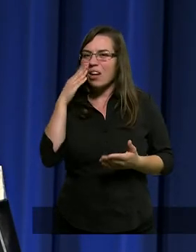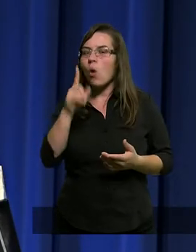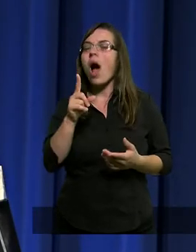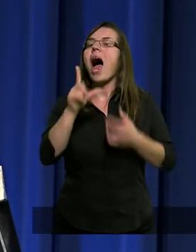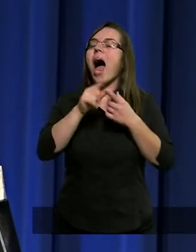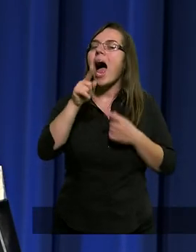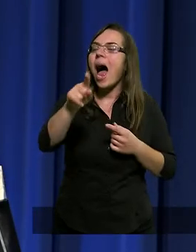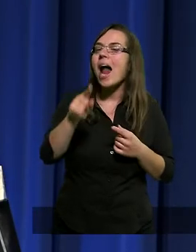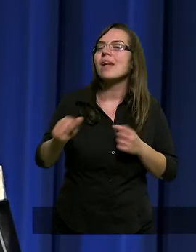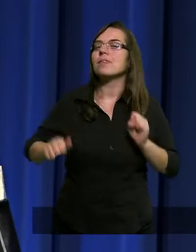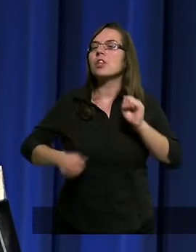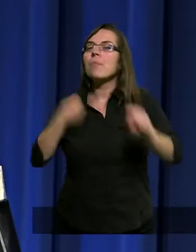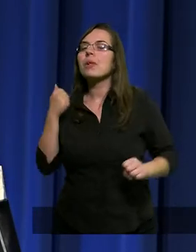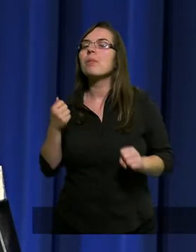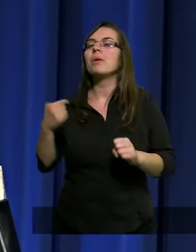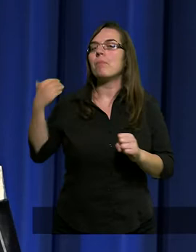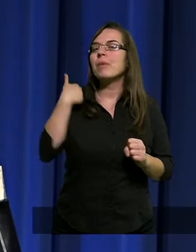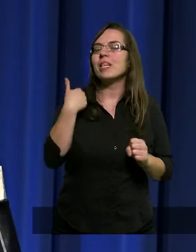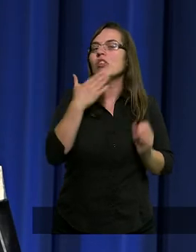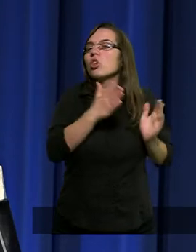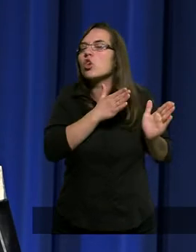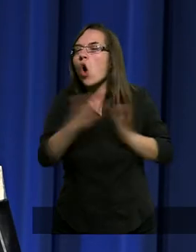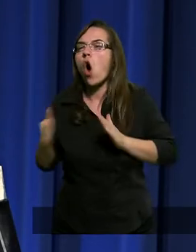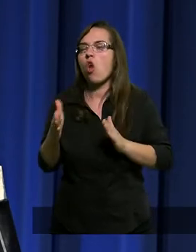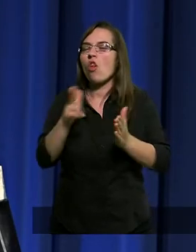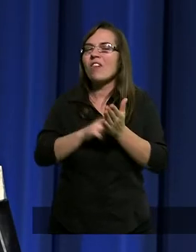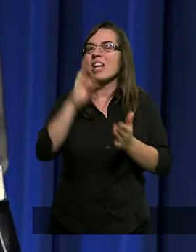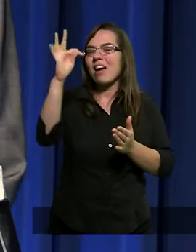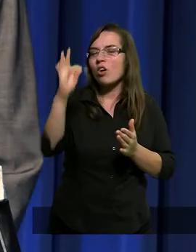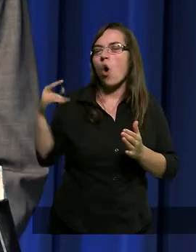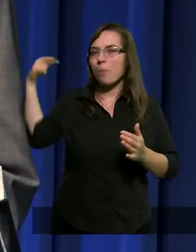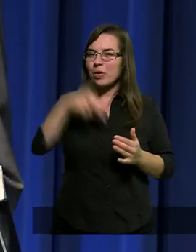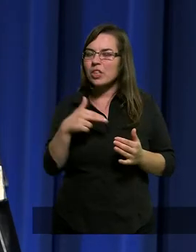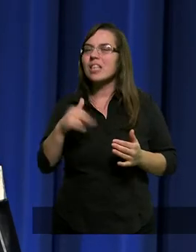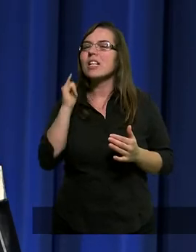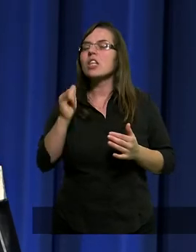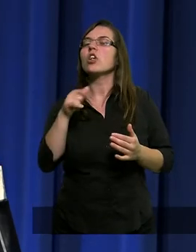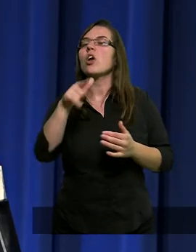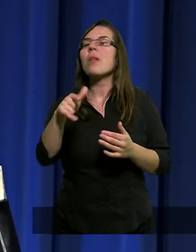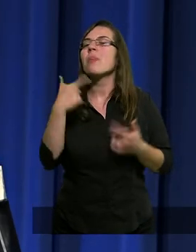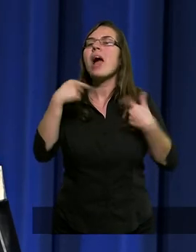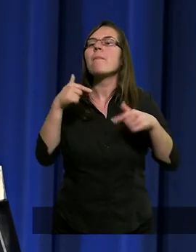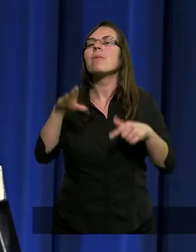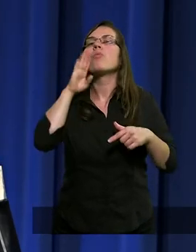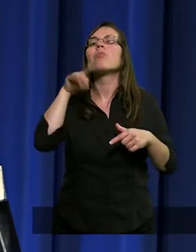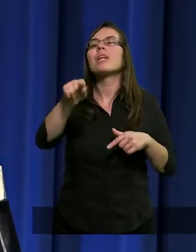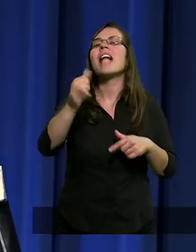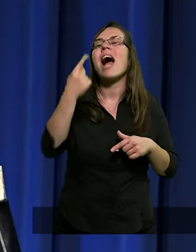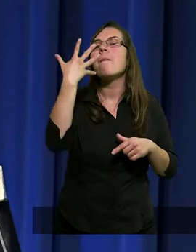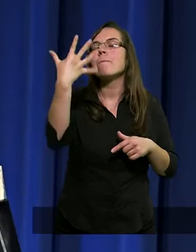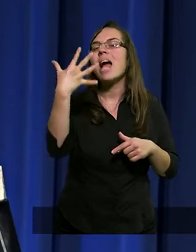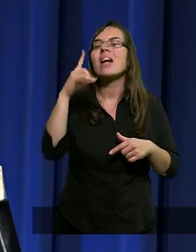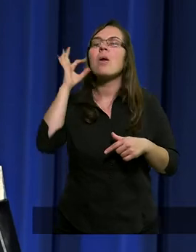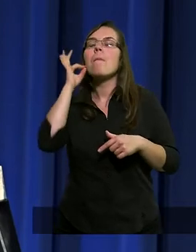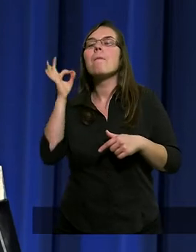Obyśmy zaliczeni byli do tych panien, które były